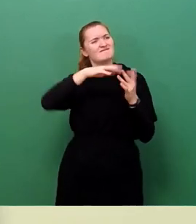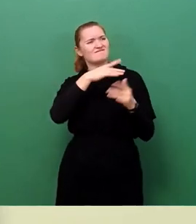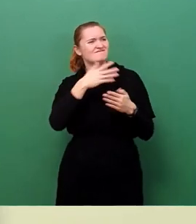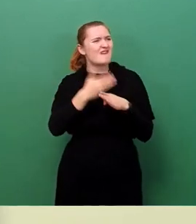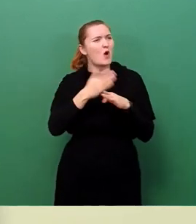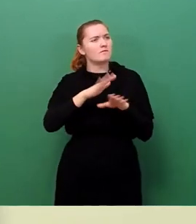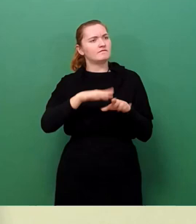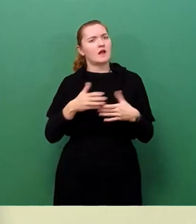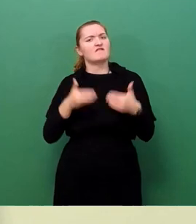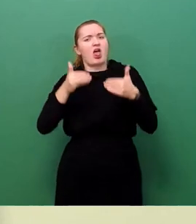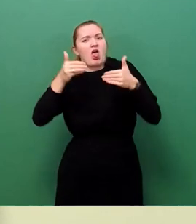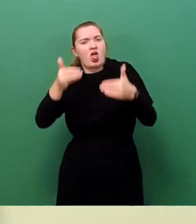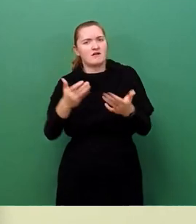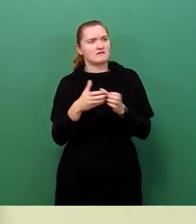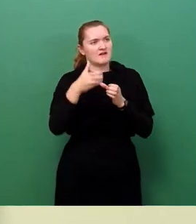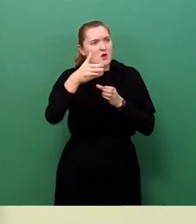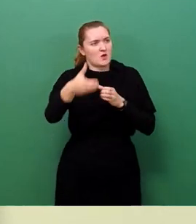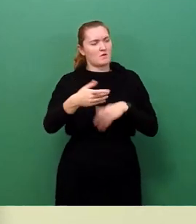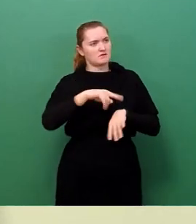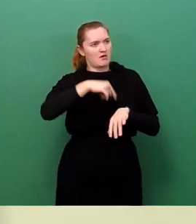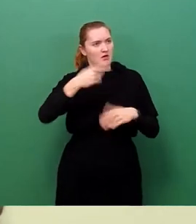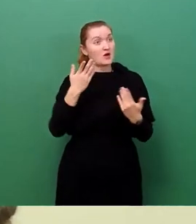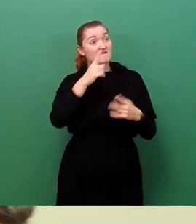wird die Beschlussvorlage im Bauausschuss vorgelegt werden?